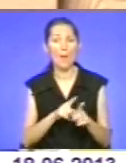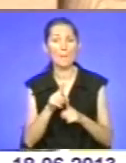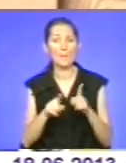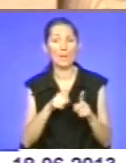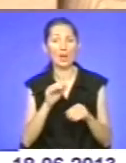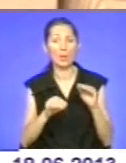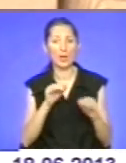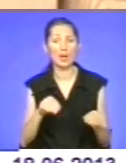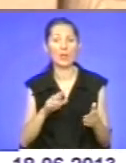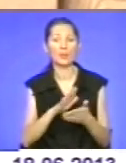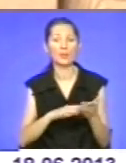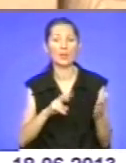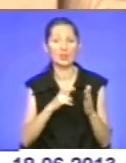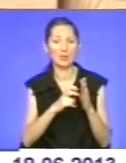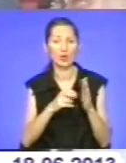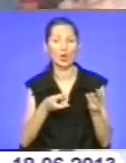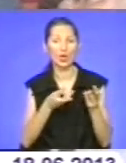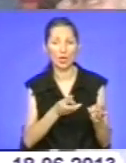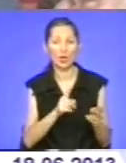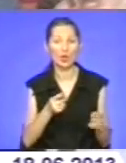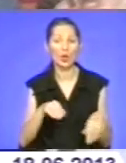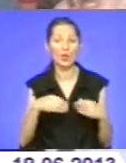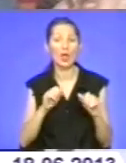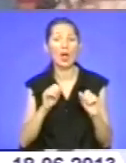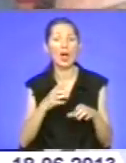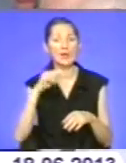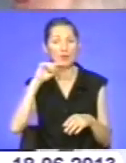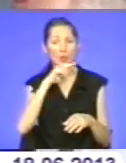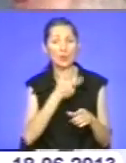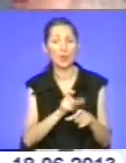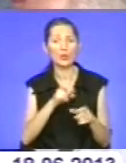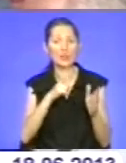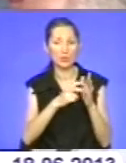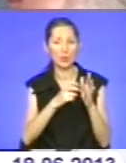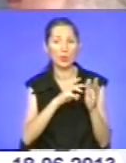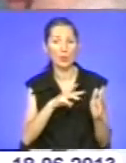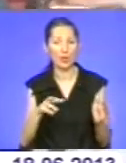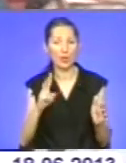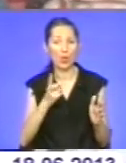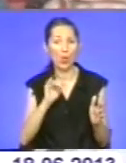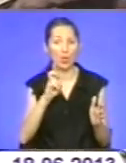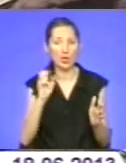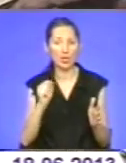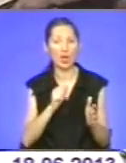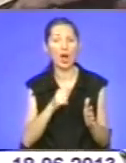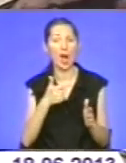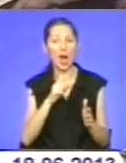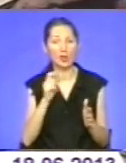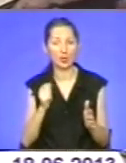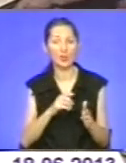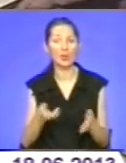що дало можливість зекономити понад 4 мільйони кубічних метрів газу. Не залишається поза увагою влади ремонт доріг в області.